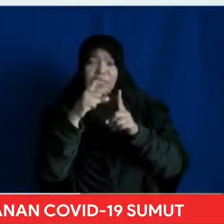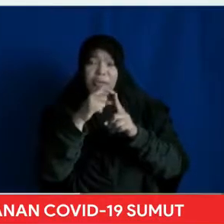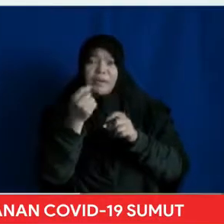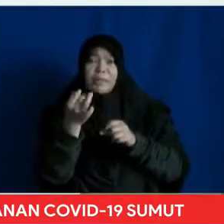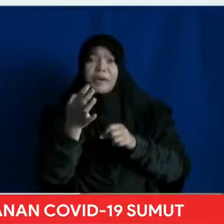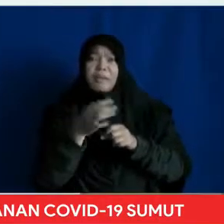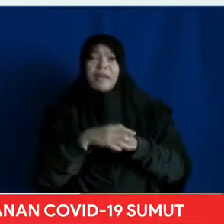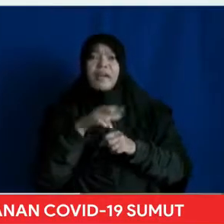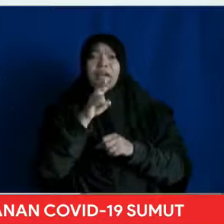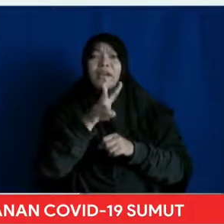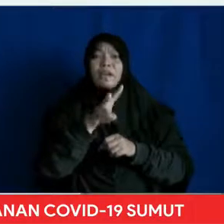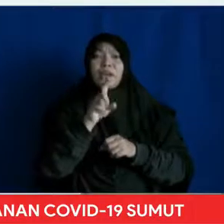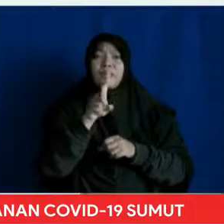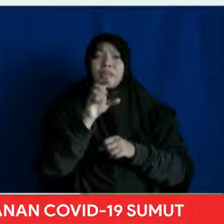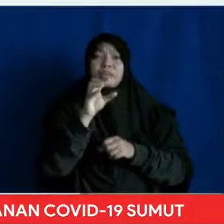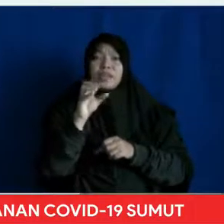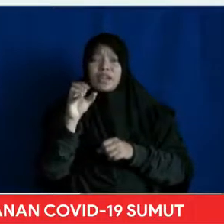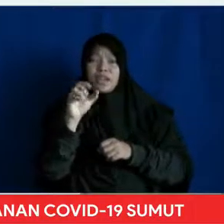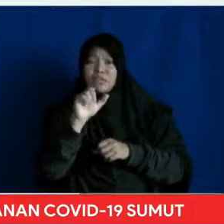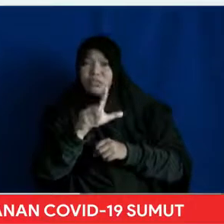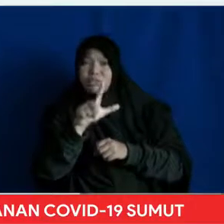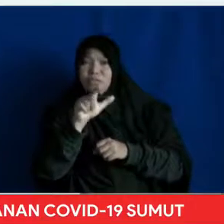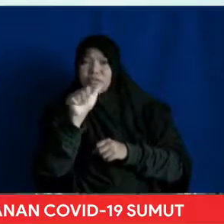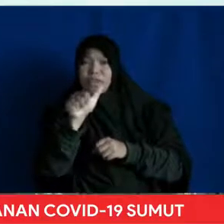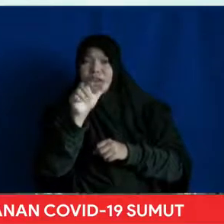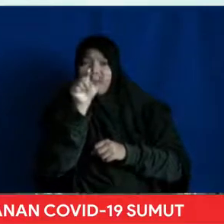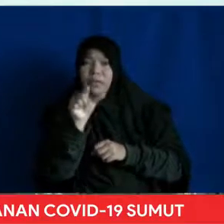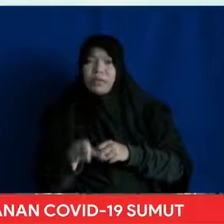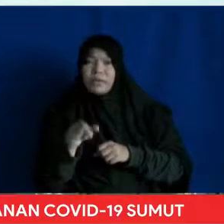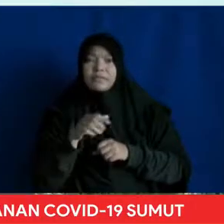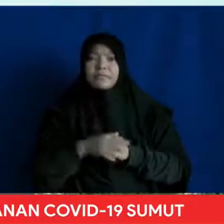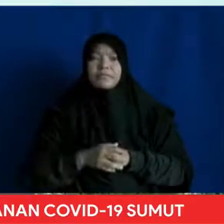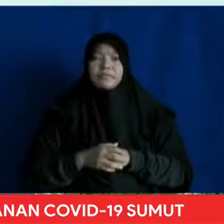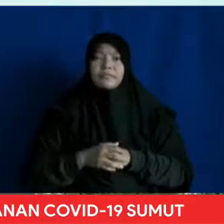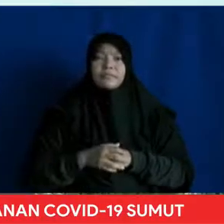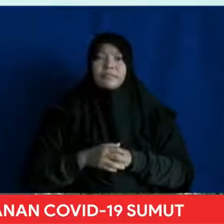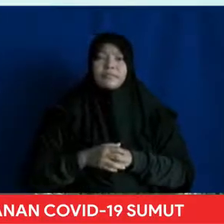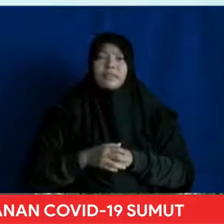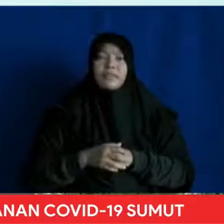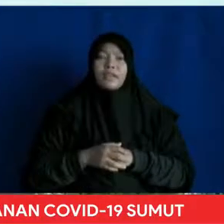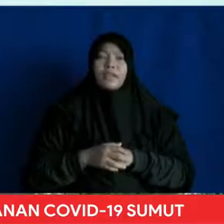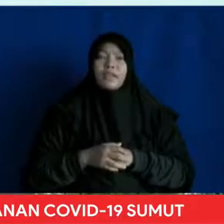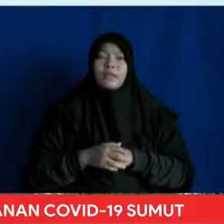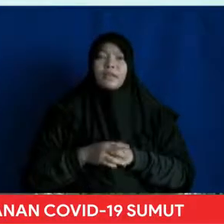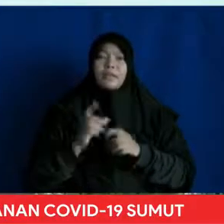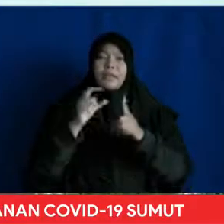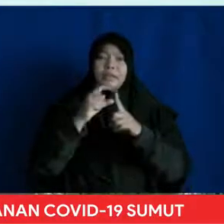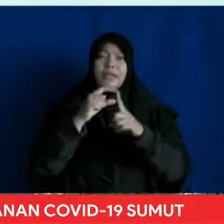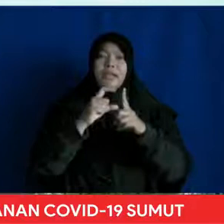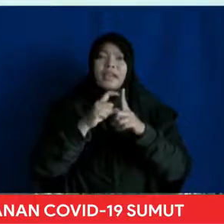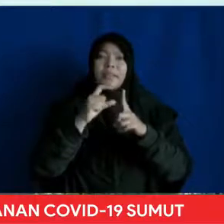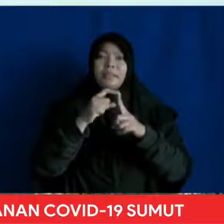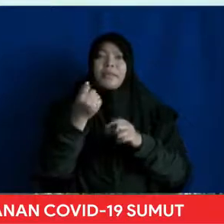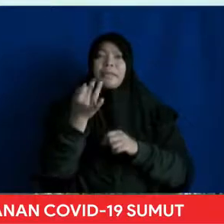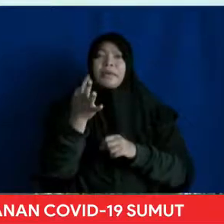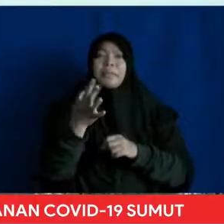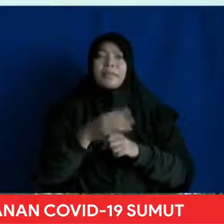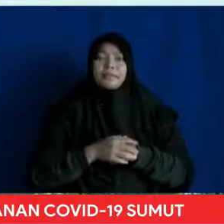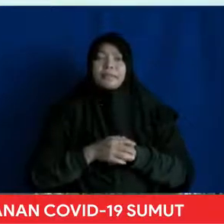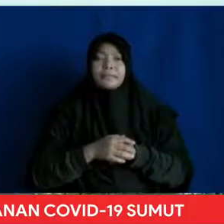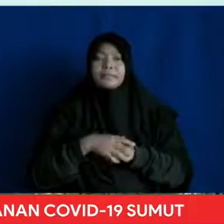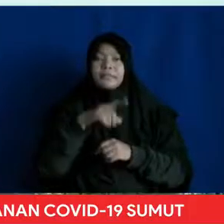2.176 orang Pasien dalam pengawasan Berjumlah